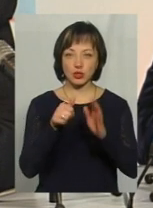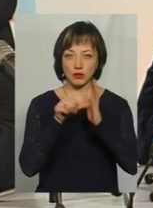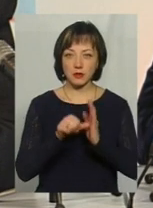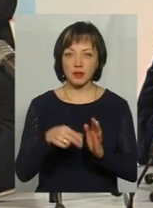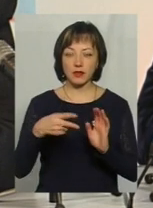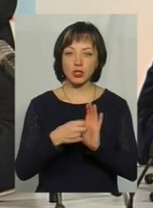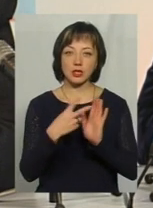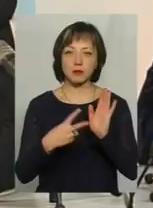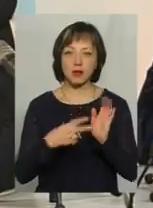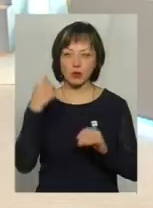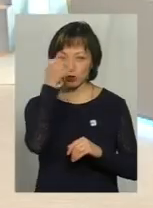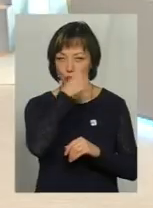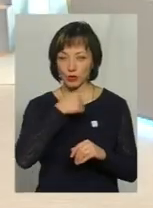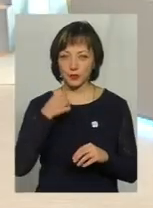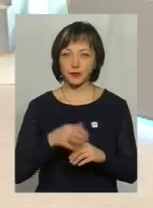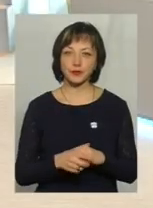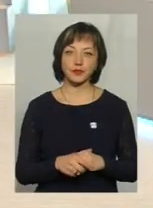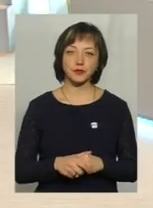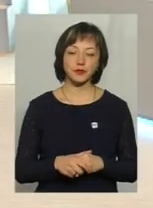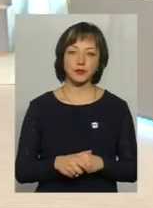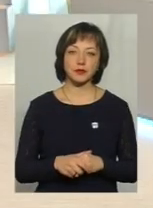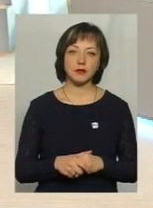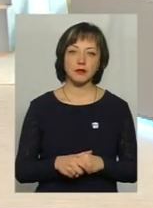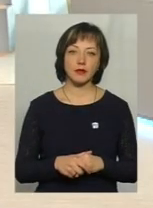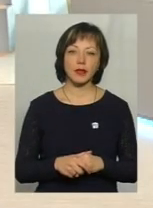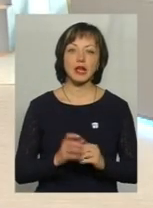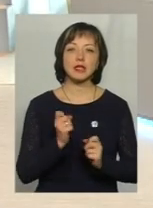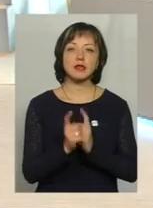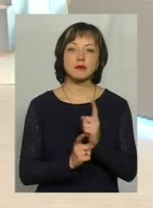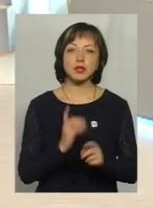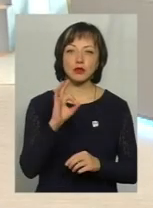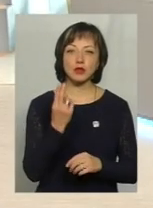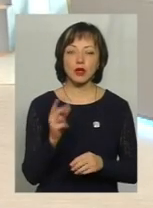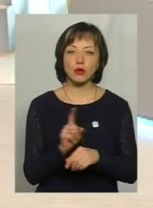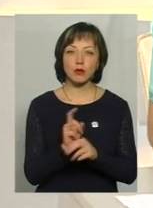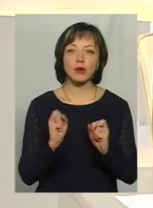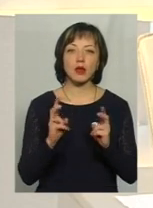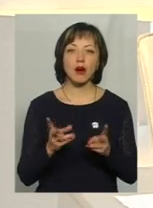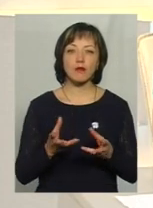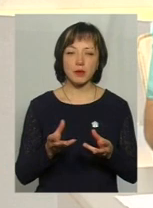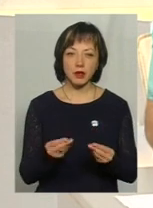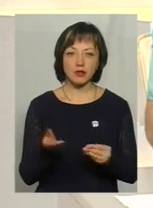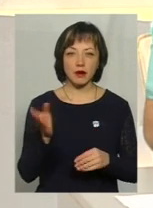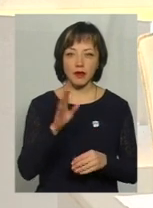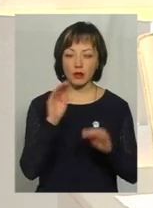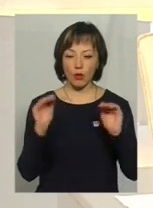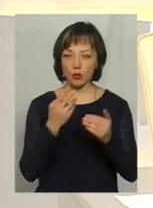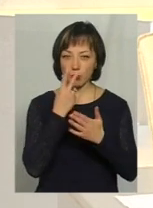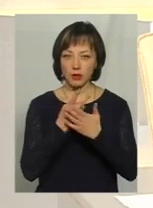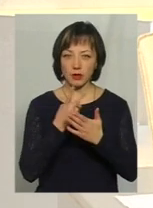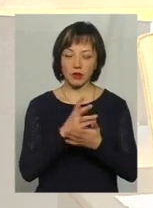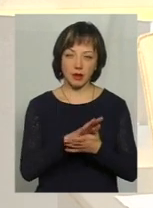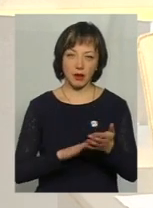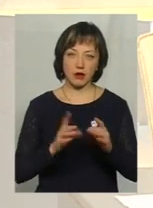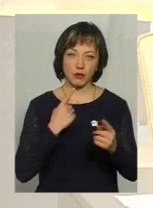-го року. Власне, зміни соціальних норм, яким чином, як вони вплинули? Давайте коротко переглянемо,